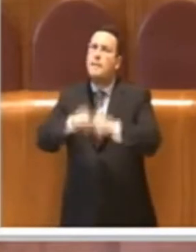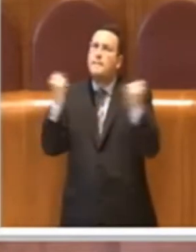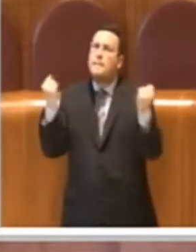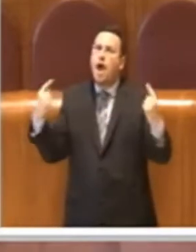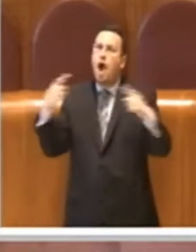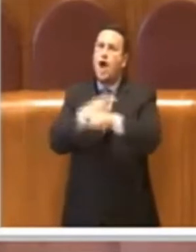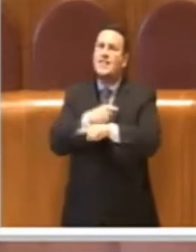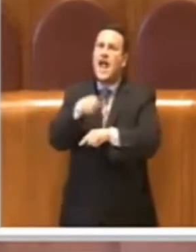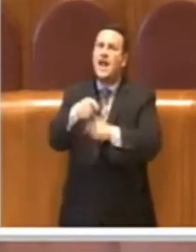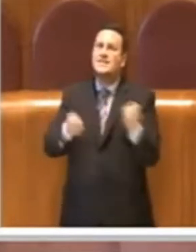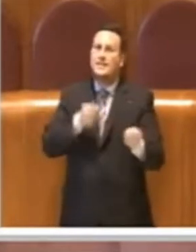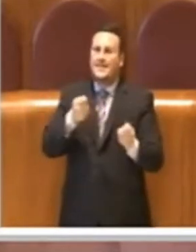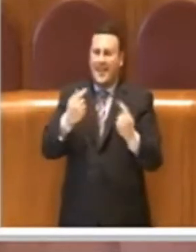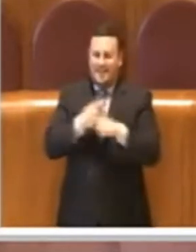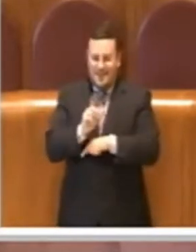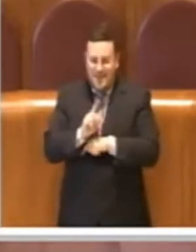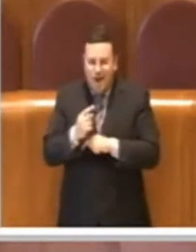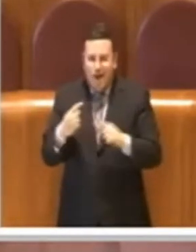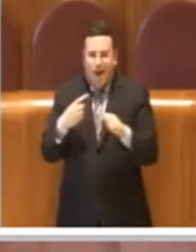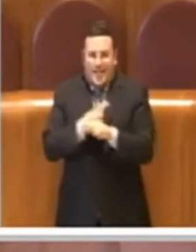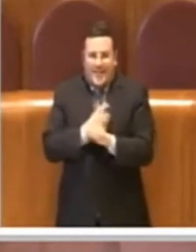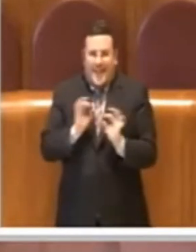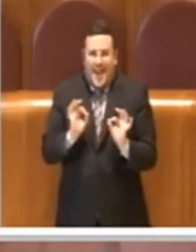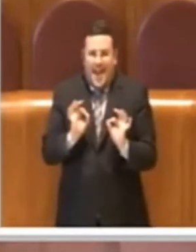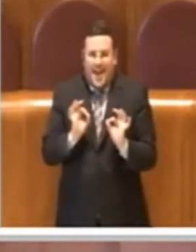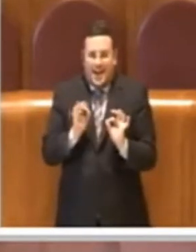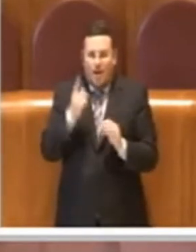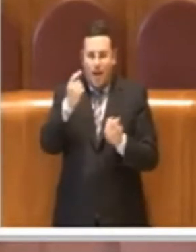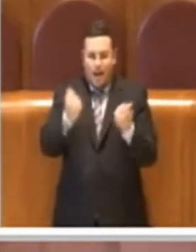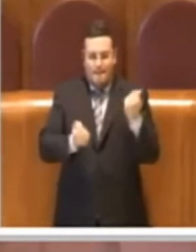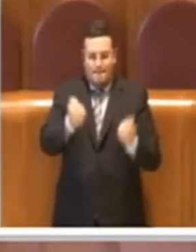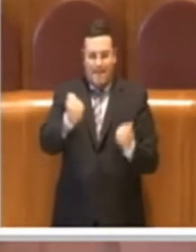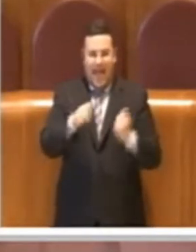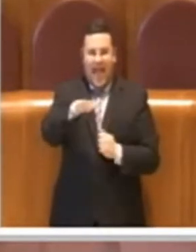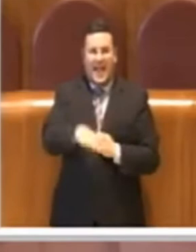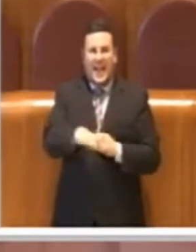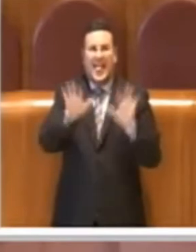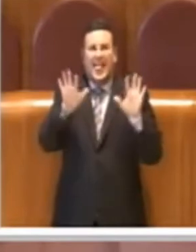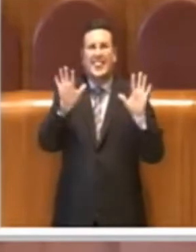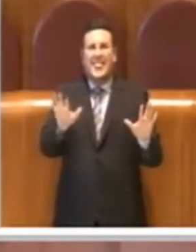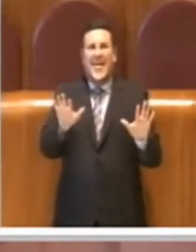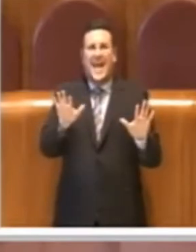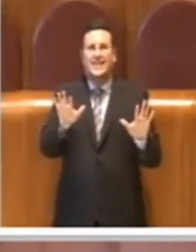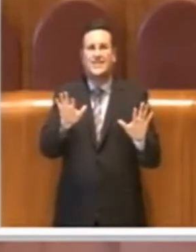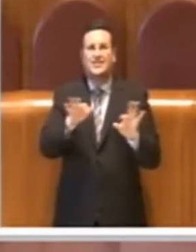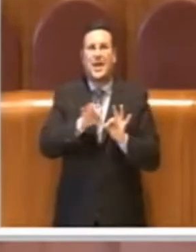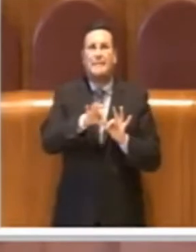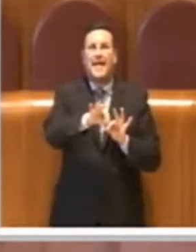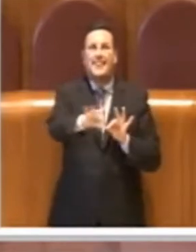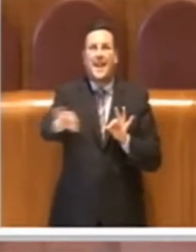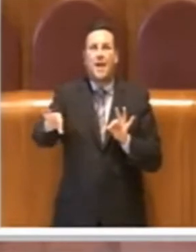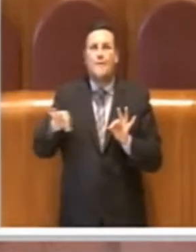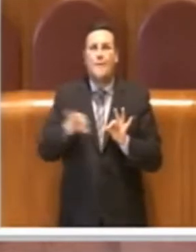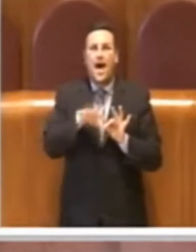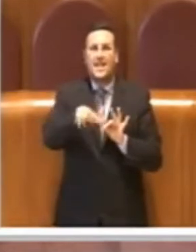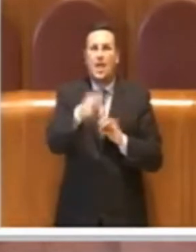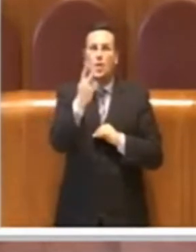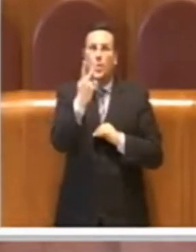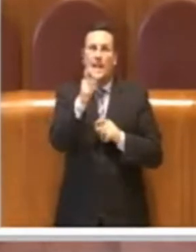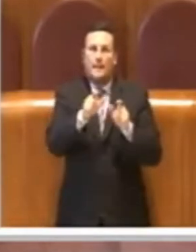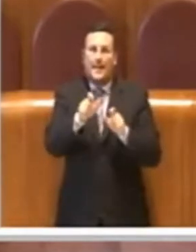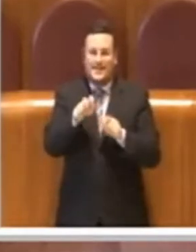contrario. È un discorso anche fisico, un'automobile occupa 10 metri quadrati e porta nella migliore delle ipotesi 2-3 persone,